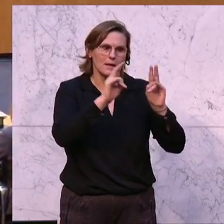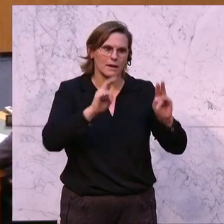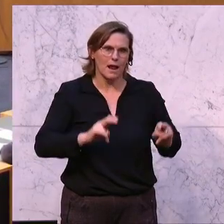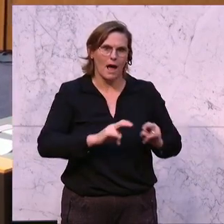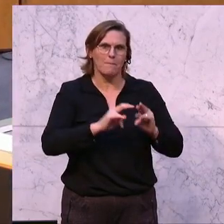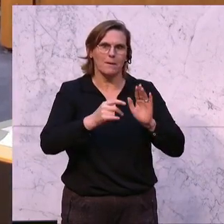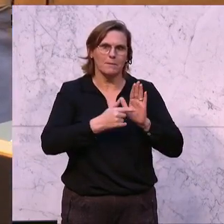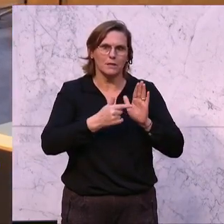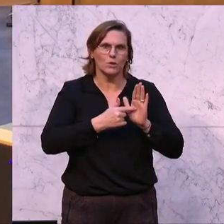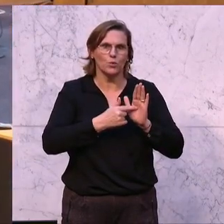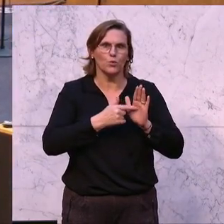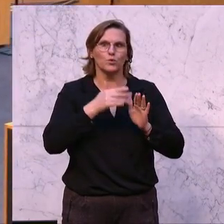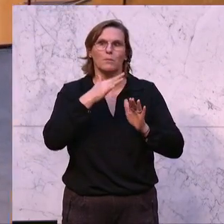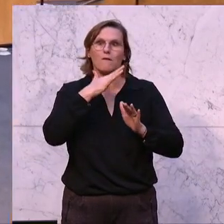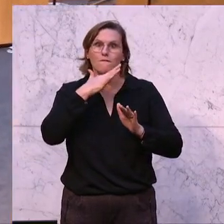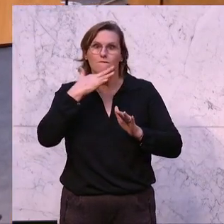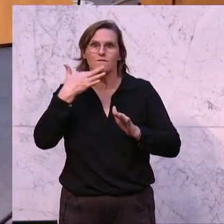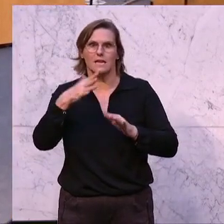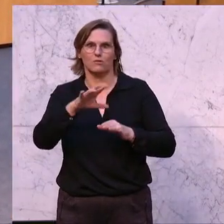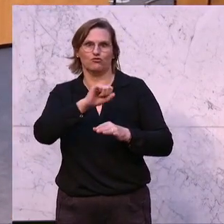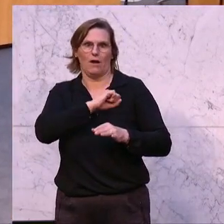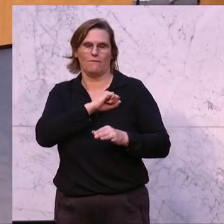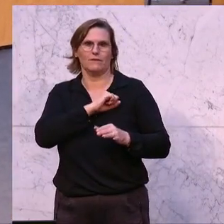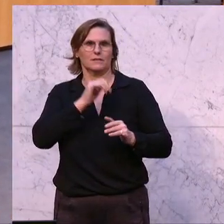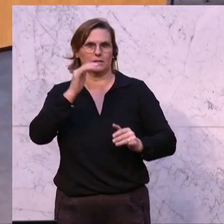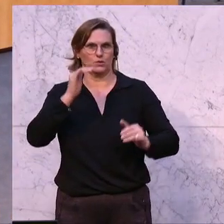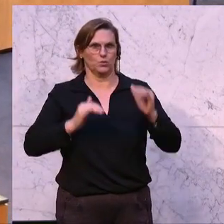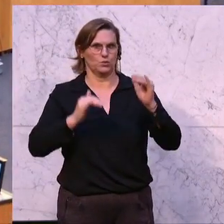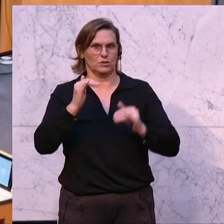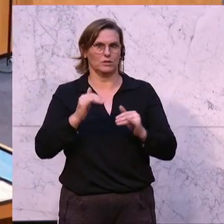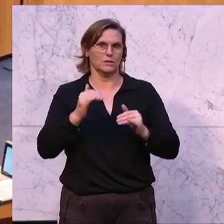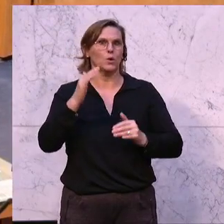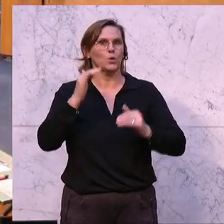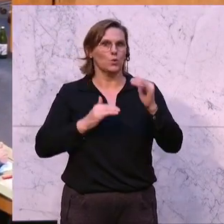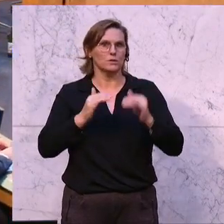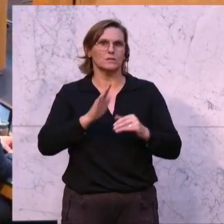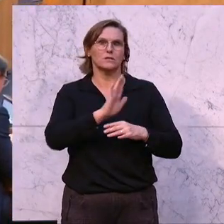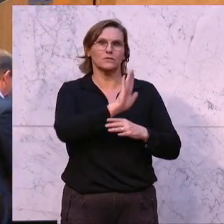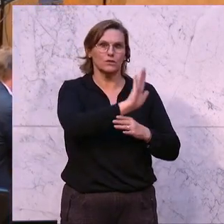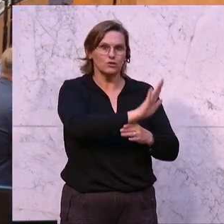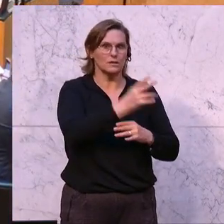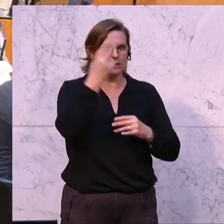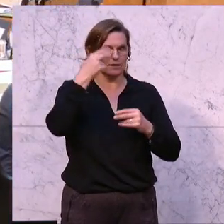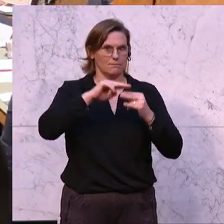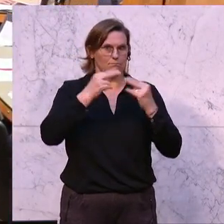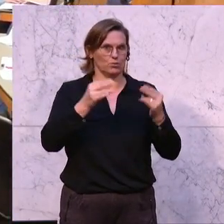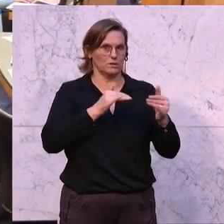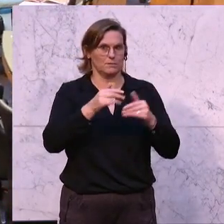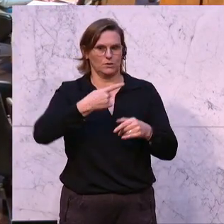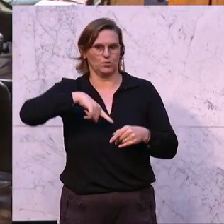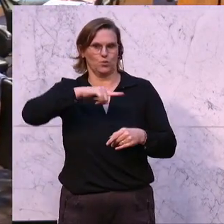möglichst viel zu erreichen in diesem Land. Das ist der große Unterschied zwischen Ihnen, Herr Bundesminister, und uns aus der FPÖ.